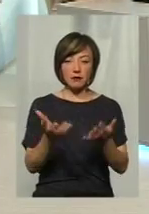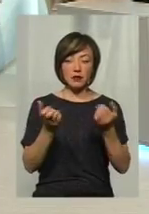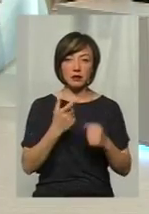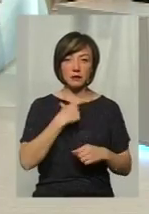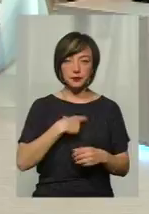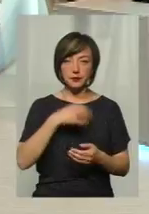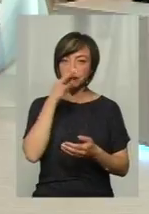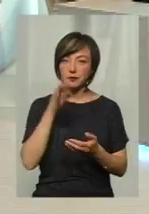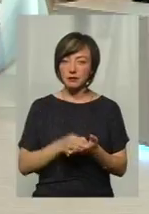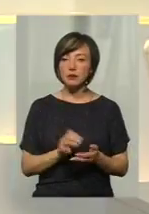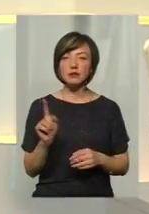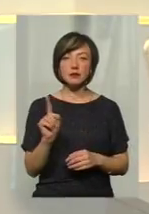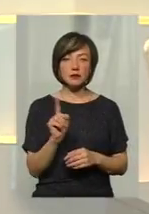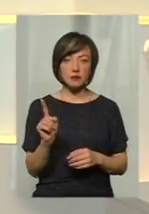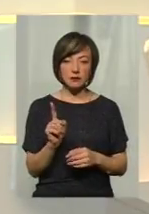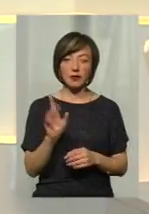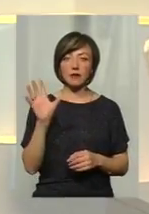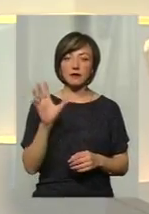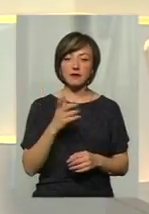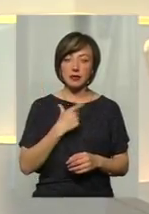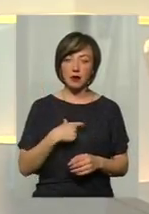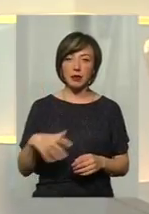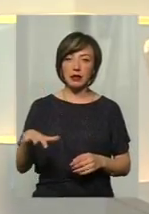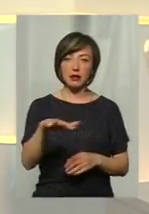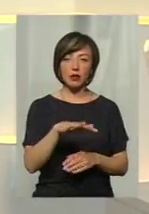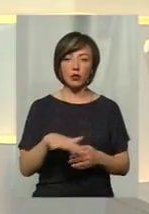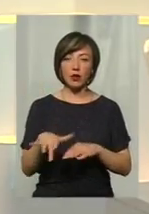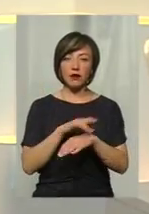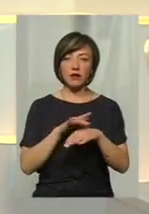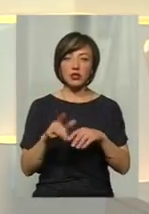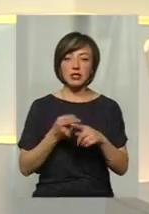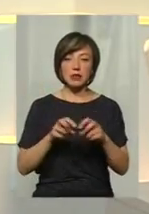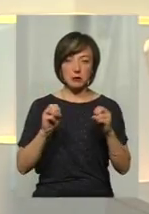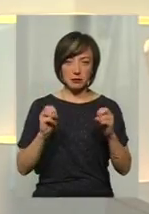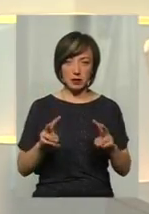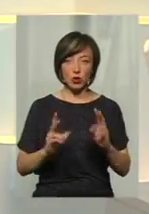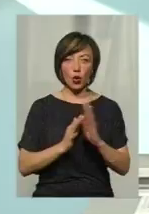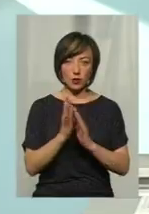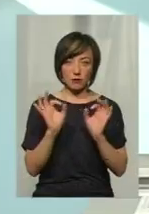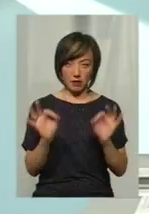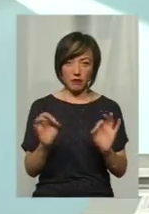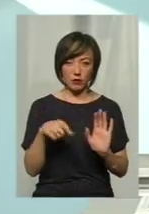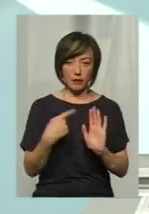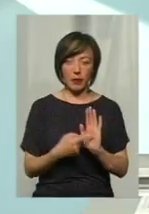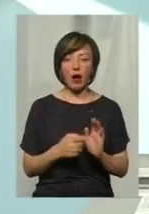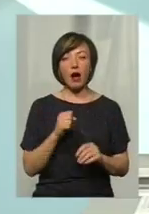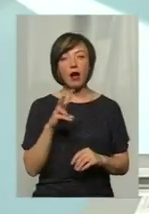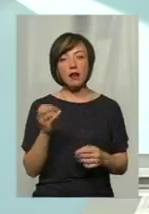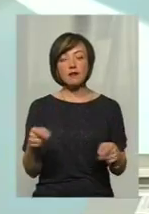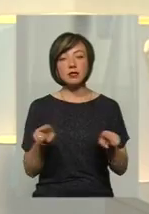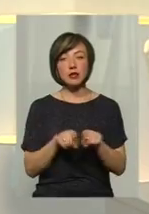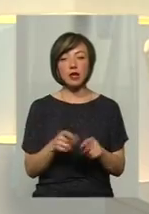відповідальність, аби в себе на території винищити ці небезпечні рослини. Правильно я вас зрозуміла? Але все ж таки,